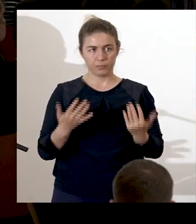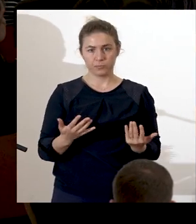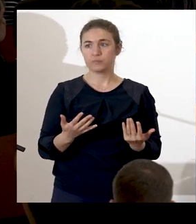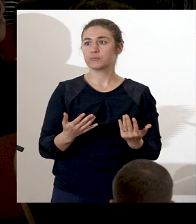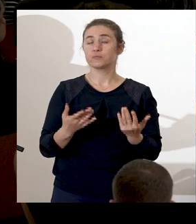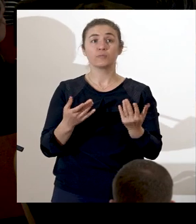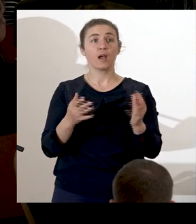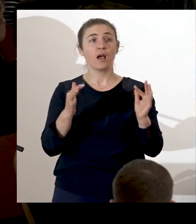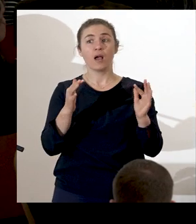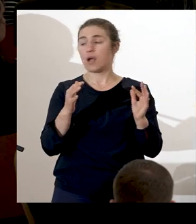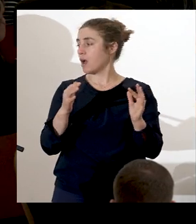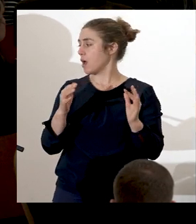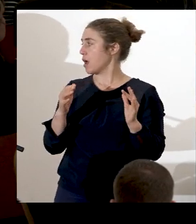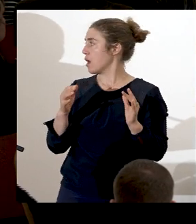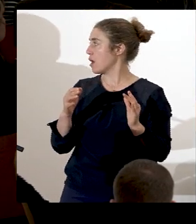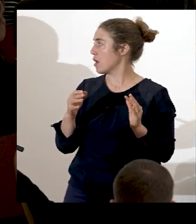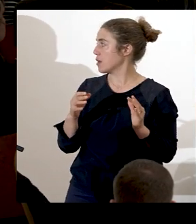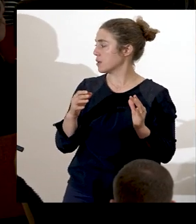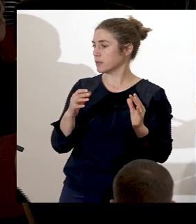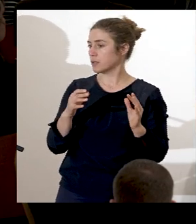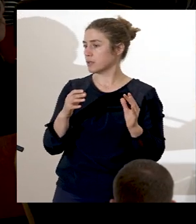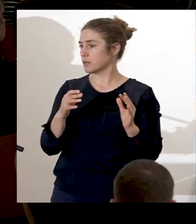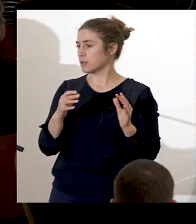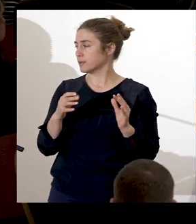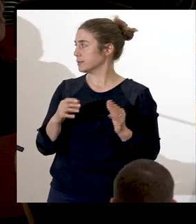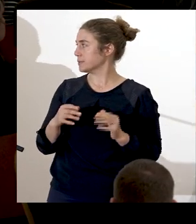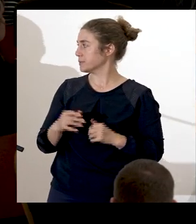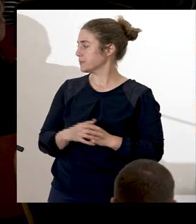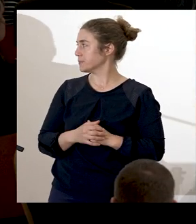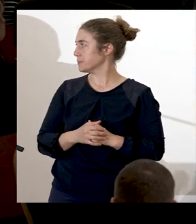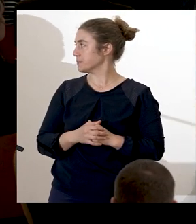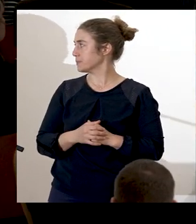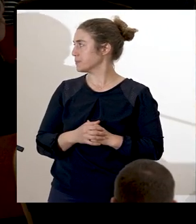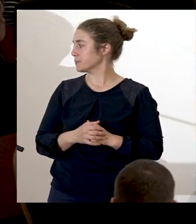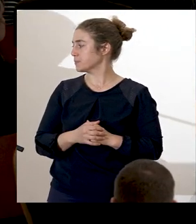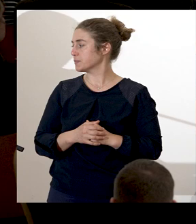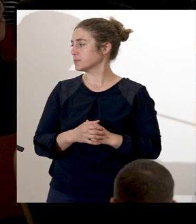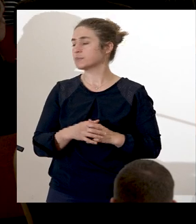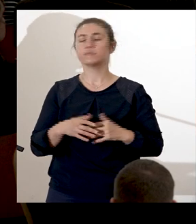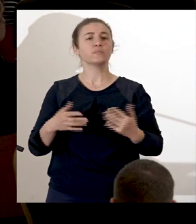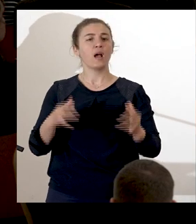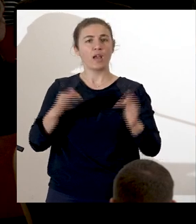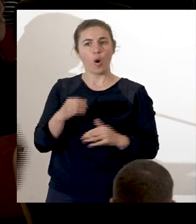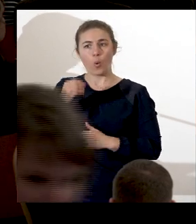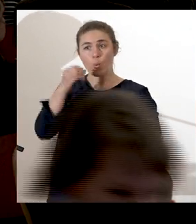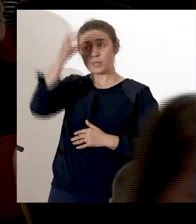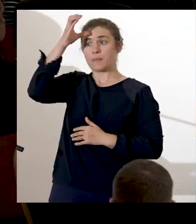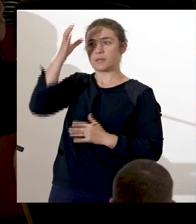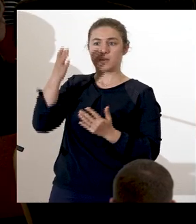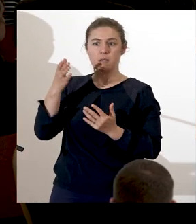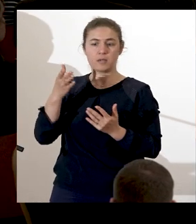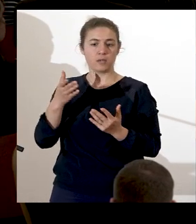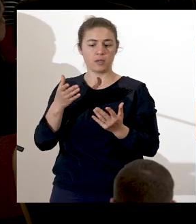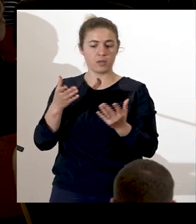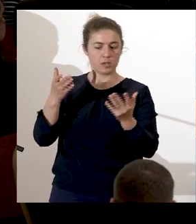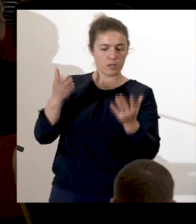Le conceptualisant tout en créant un